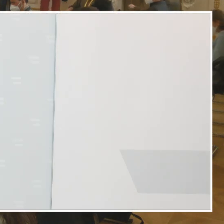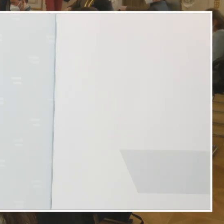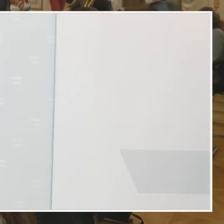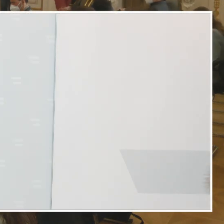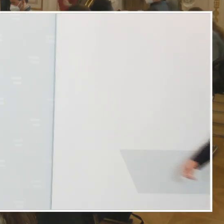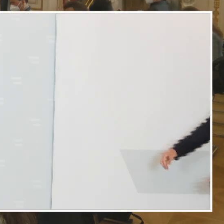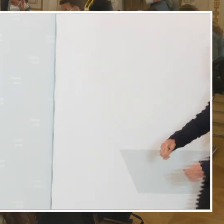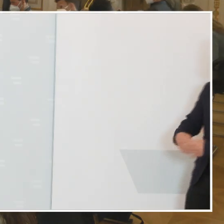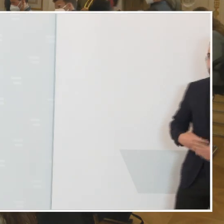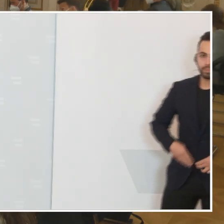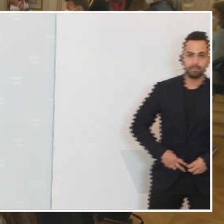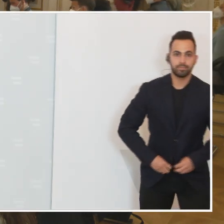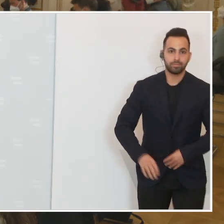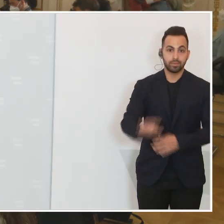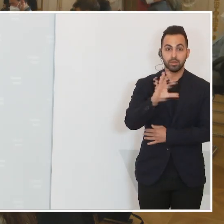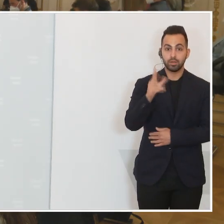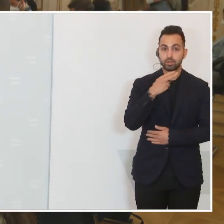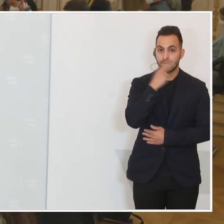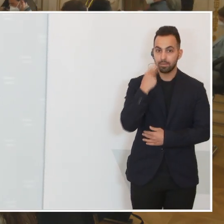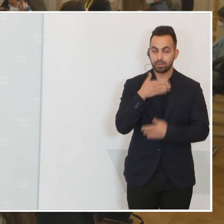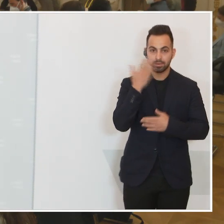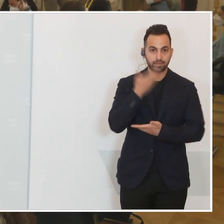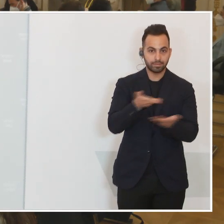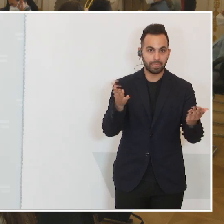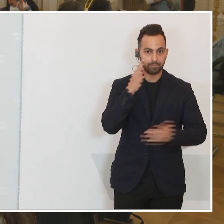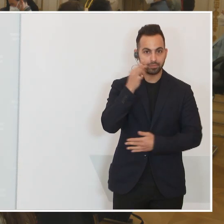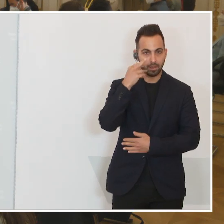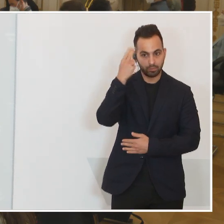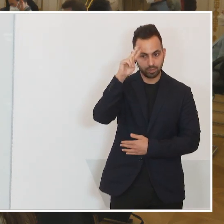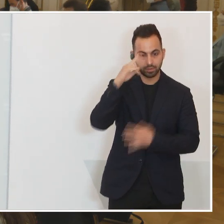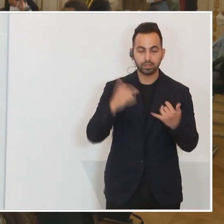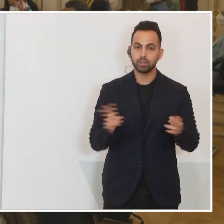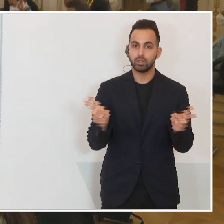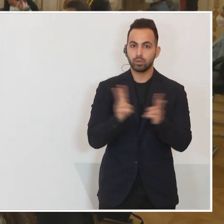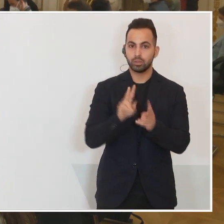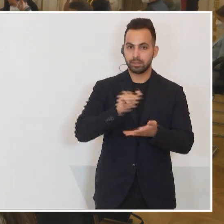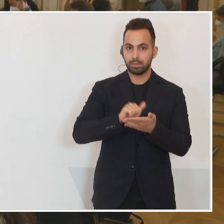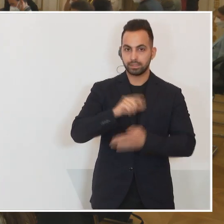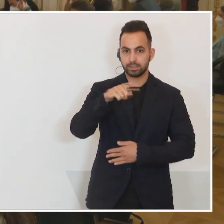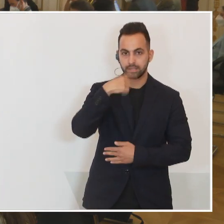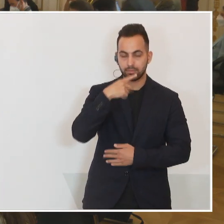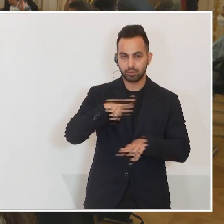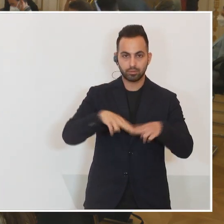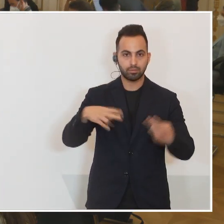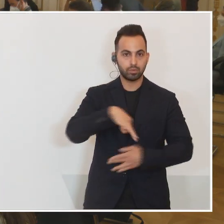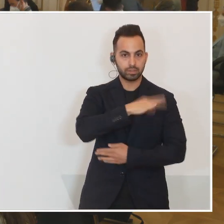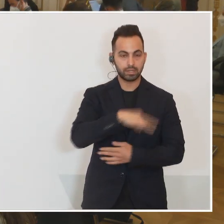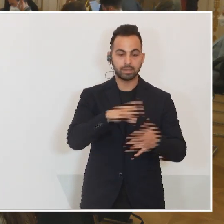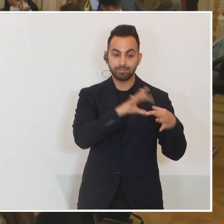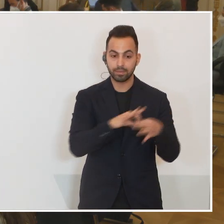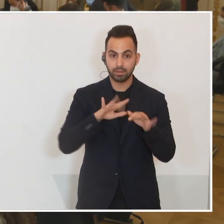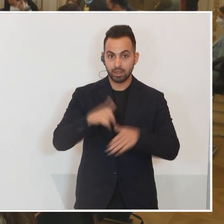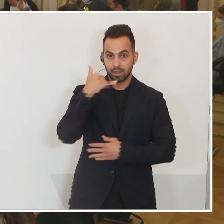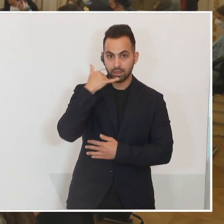Schönen Nachmittag, meine Damen und Herren. Herzlich willkommen bei einem kurzen Pressestatement des Herrn Bundeskanzlers anlässlich des